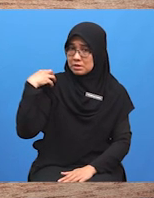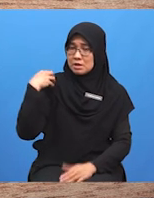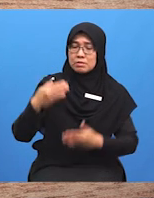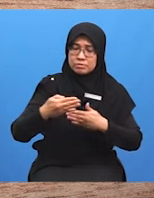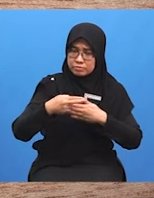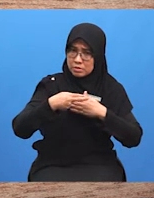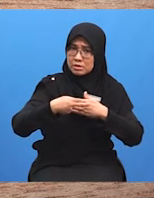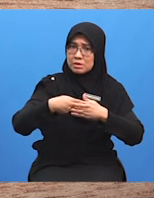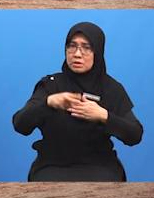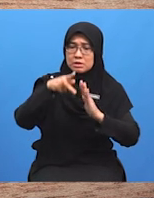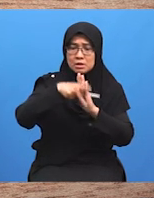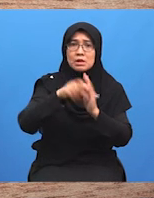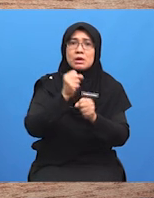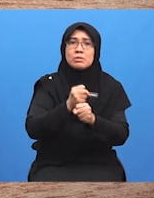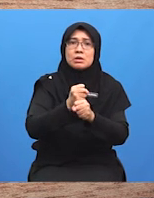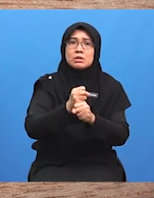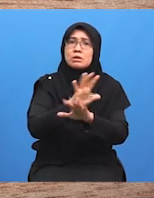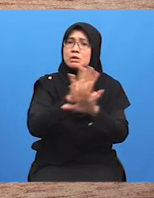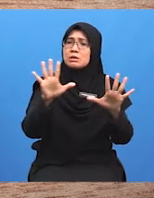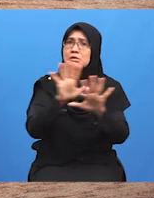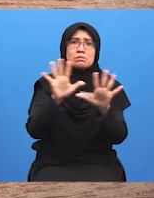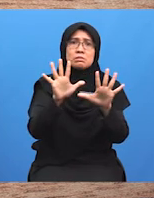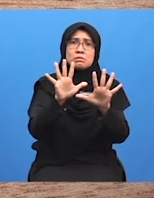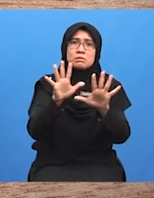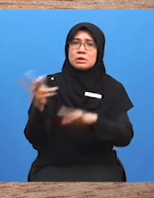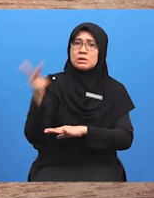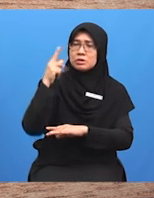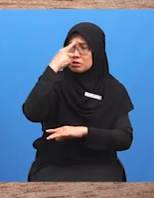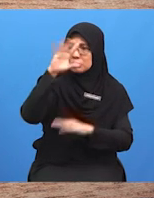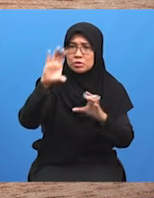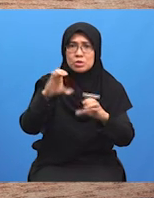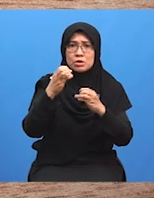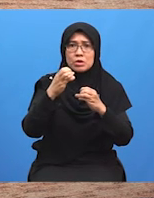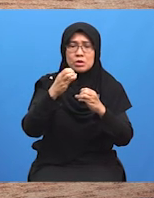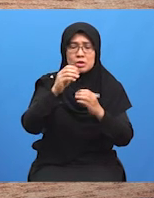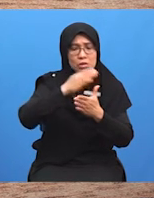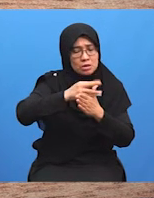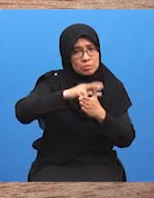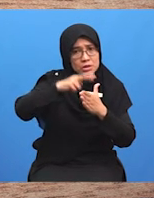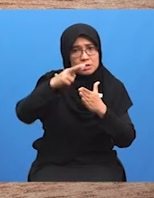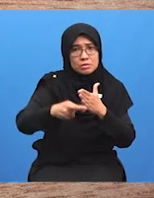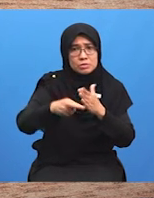menghantar pekerja yang tiada kuasa untuk membuat keputusan dalam perundingan